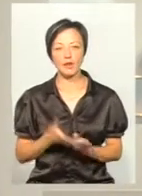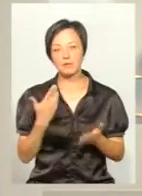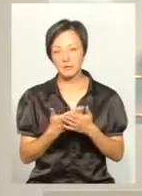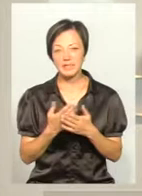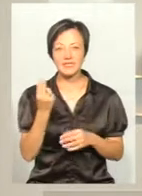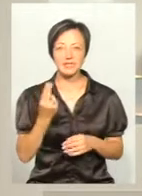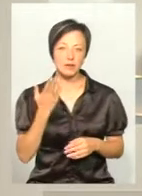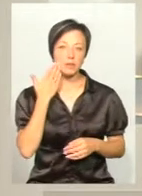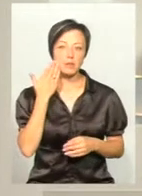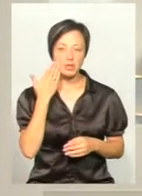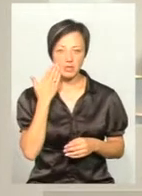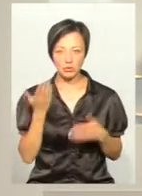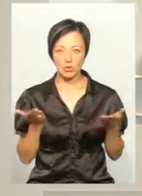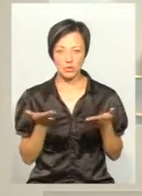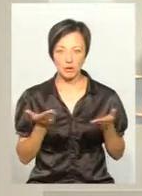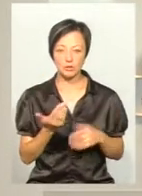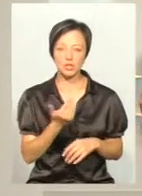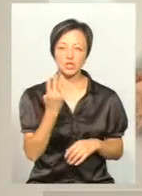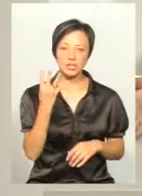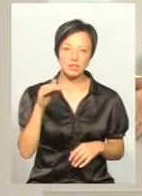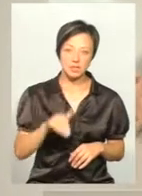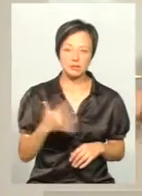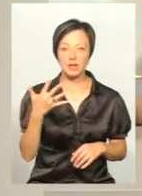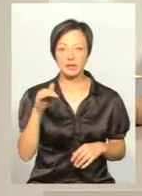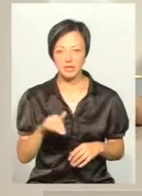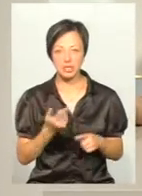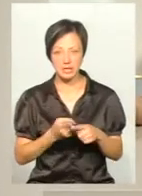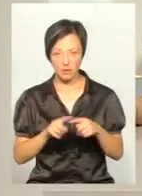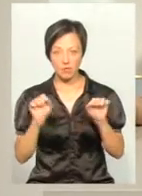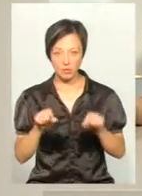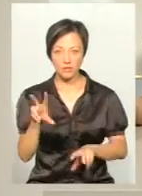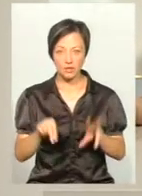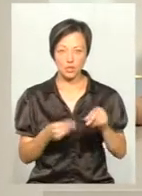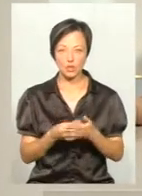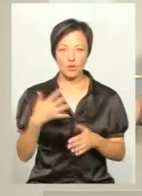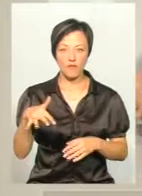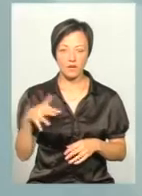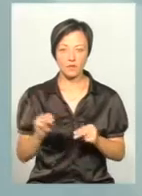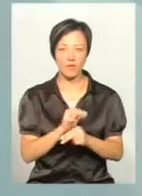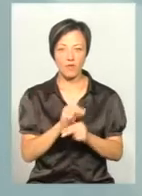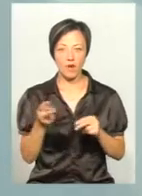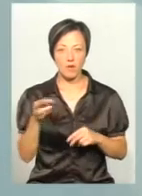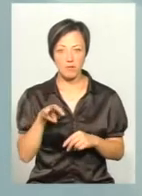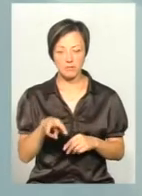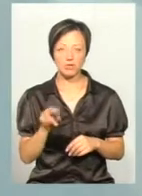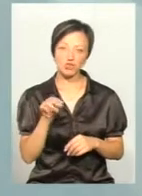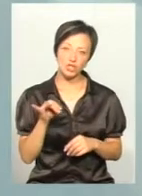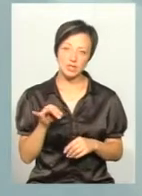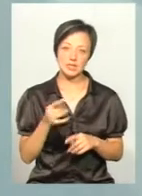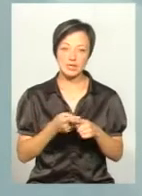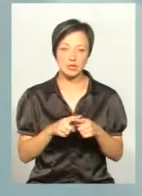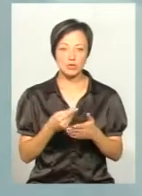ну хоча б приблизно 4 тисячі, 5 тисяч, це вже можна рахуватися дороговартісним лікуванням? Чи це